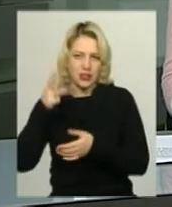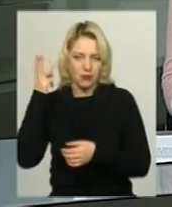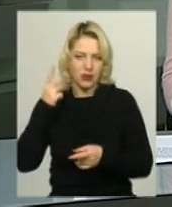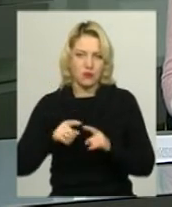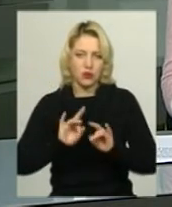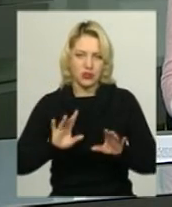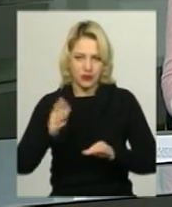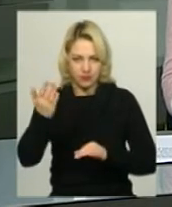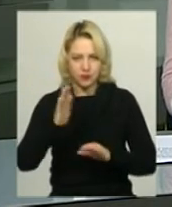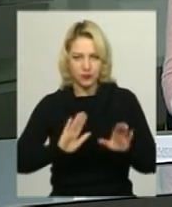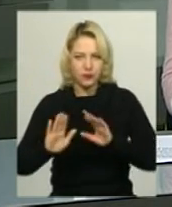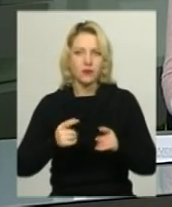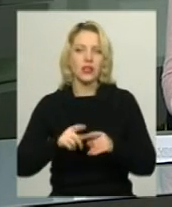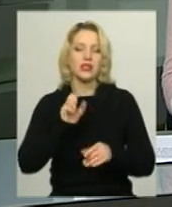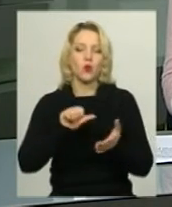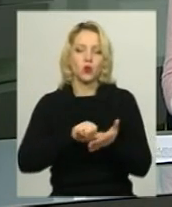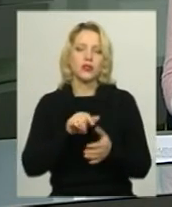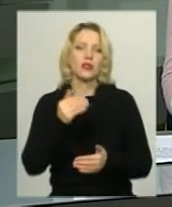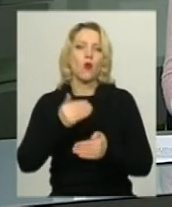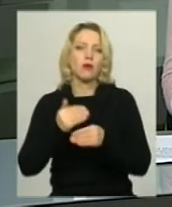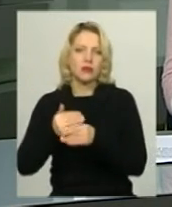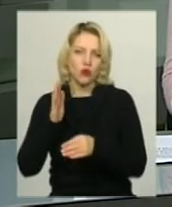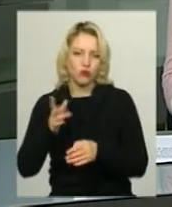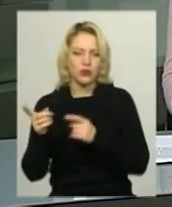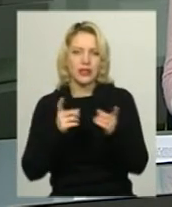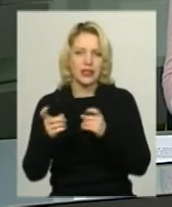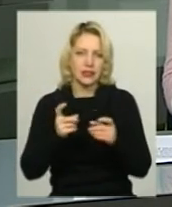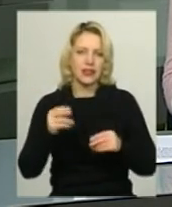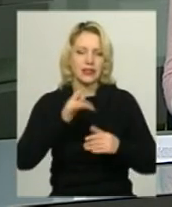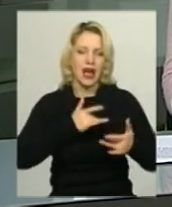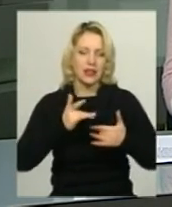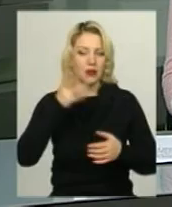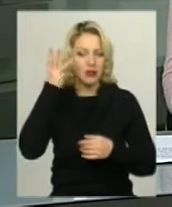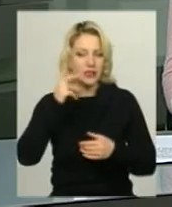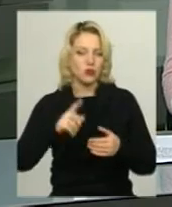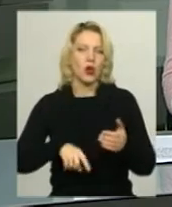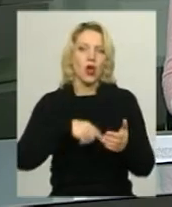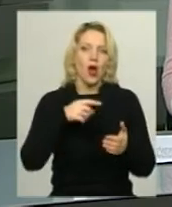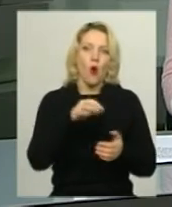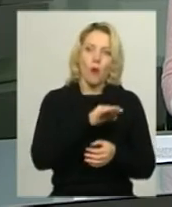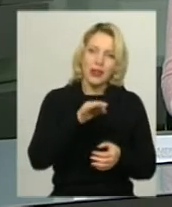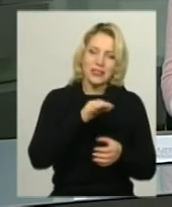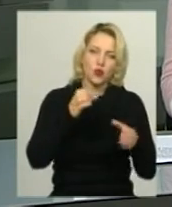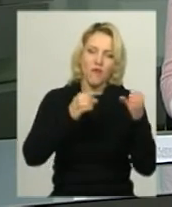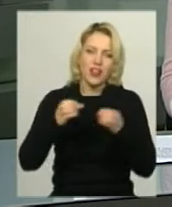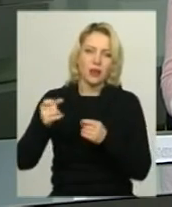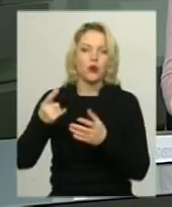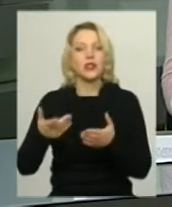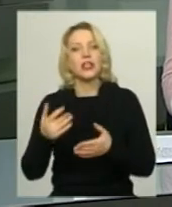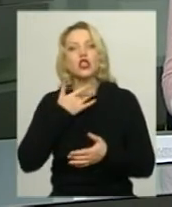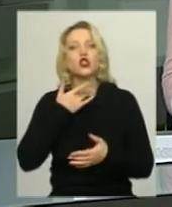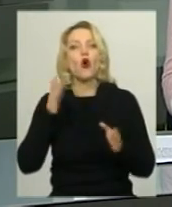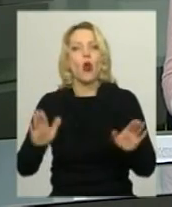Мартиник. За його словами, до участі у постановці задійні артисти Хмельницької обласної філармонії та запрошені солісти з інших міст.